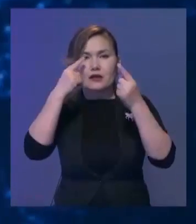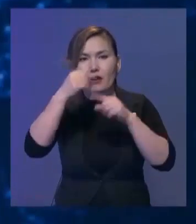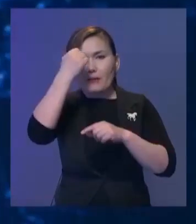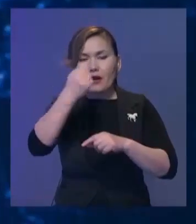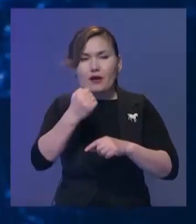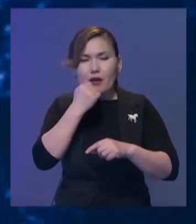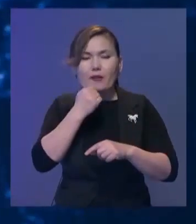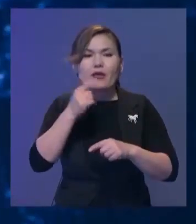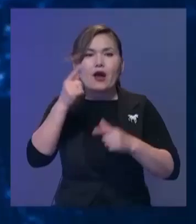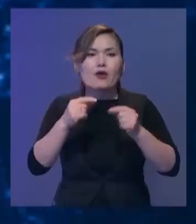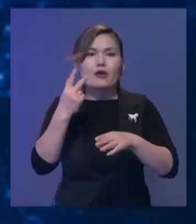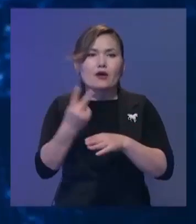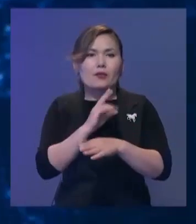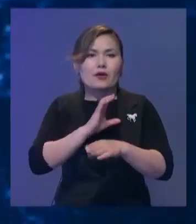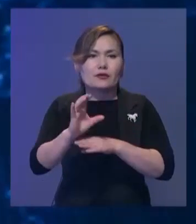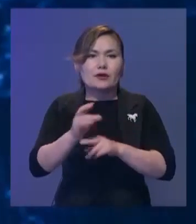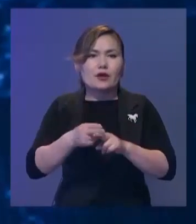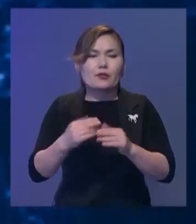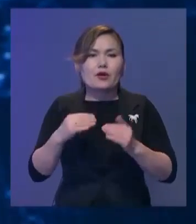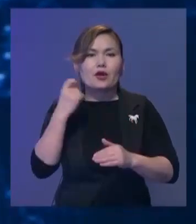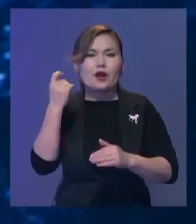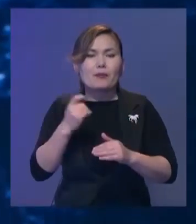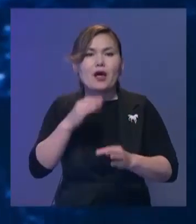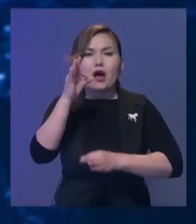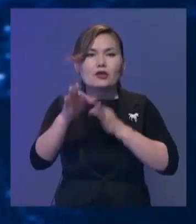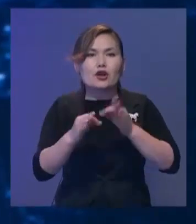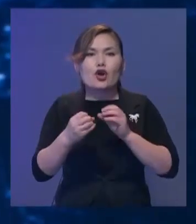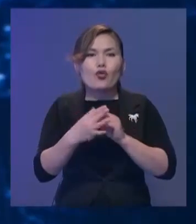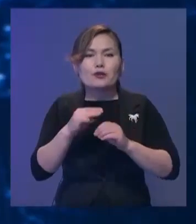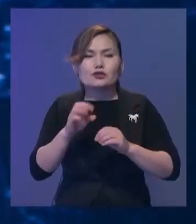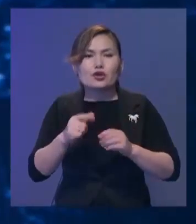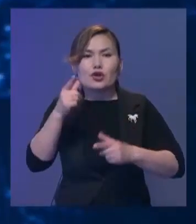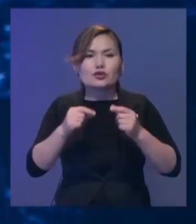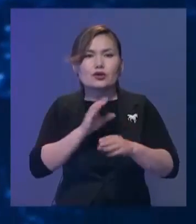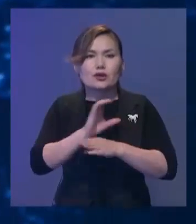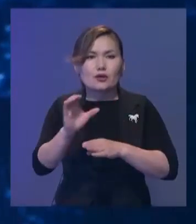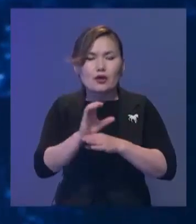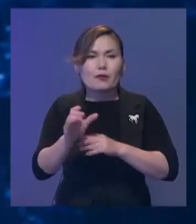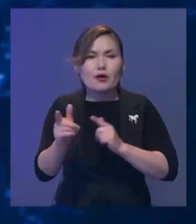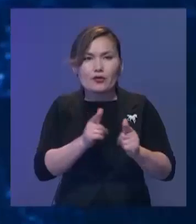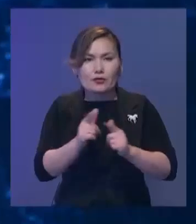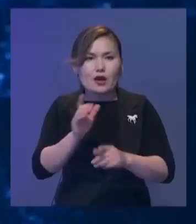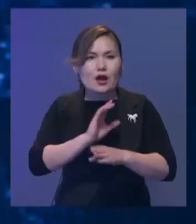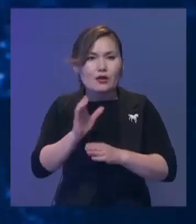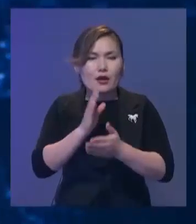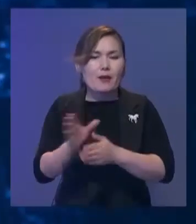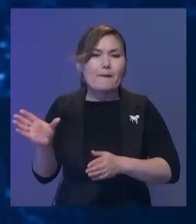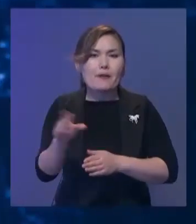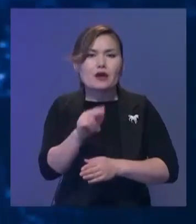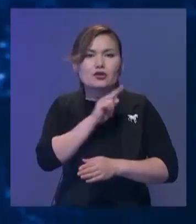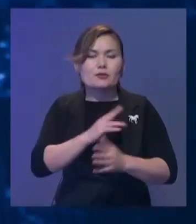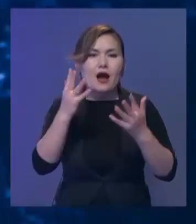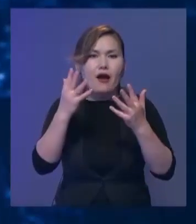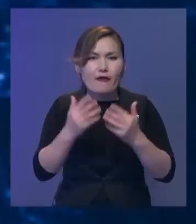көлемін екесегі артырды. Бүгінде шаруашлық тәуілігіне 15 тонна сүт өңдеп дайын өнім шығарады. Фермадаға барлық жұмыс